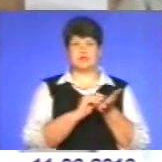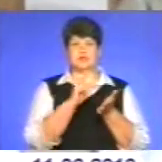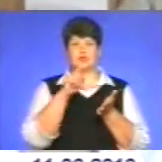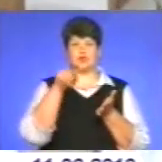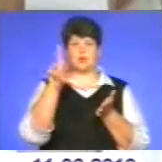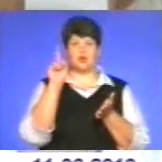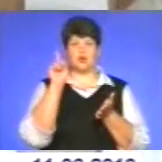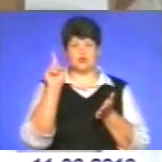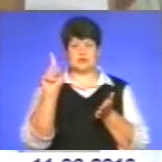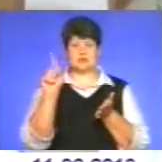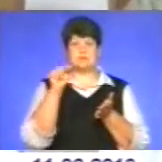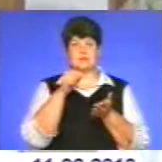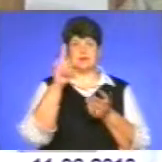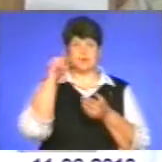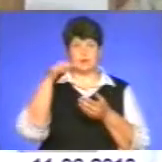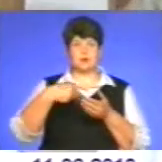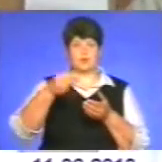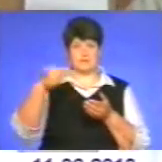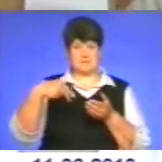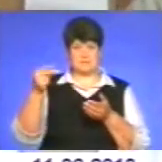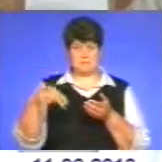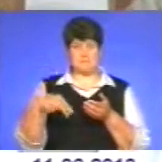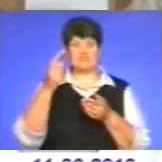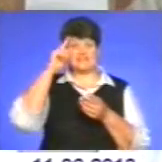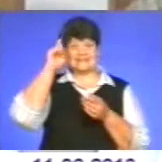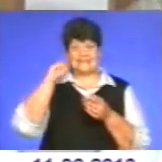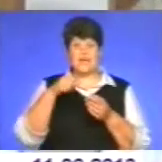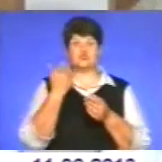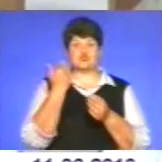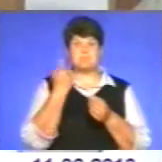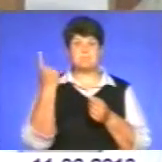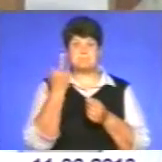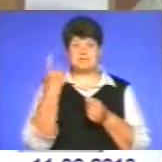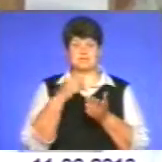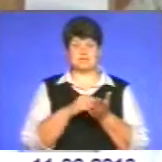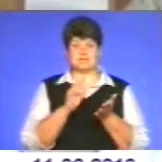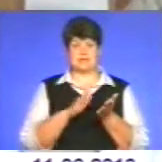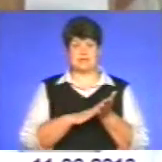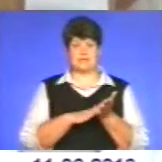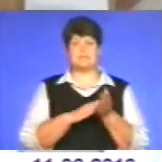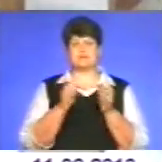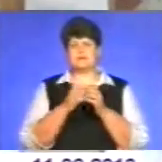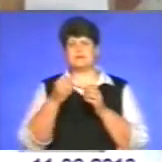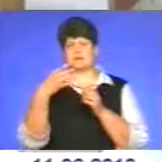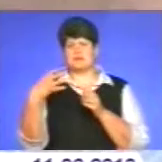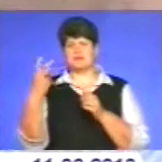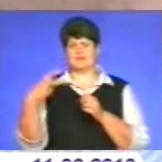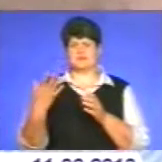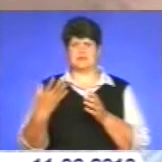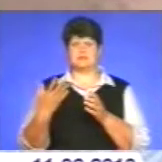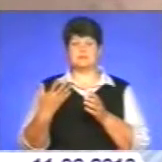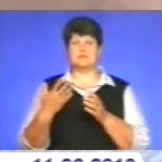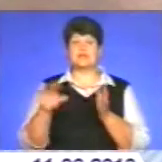один і батько під тим номером розписується. Тобто він знає, що він є перший, він перший зареєструвався. Так само і 10, і 15, і 20. В